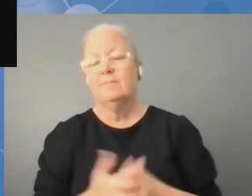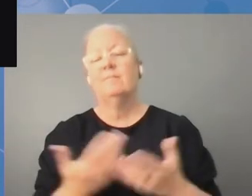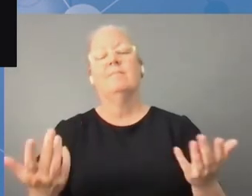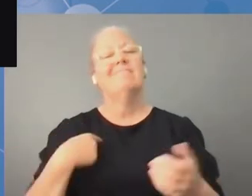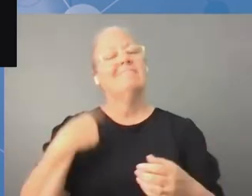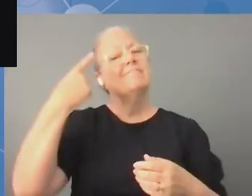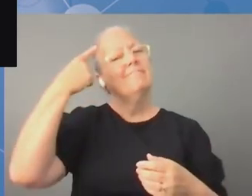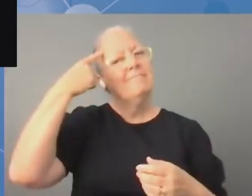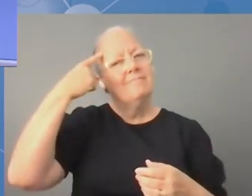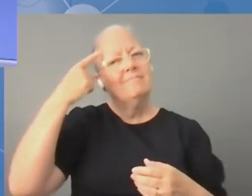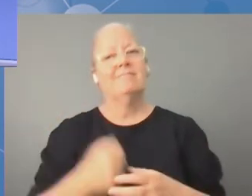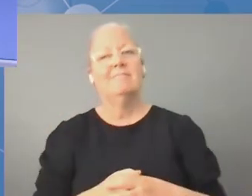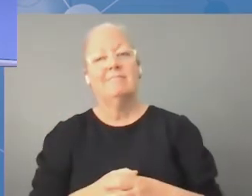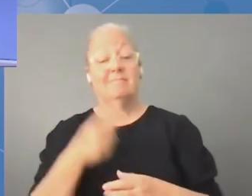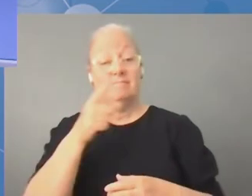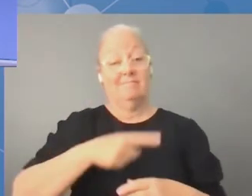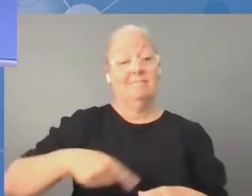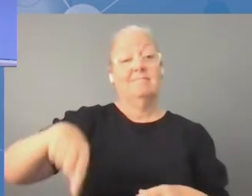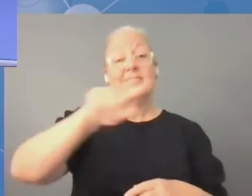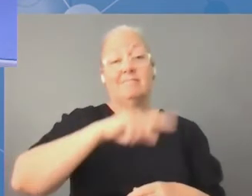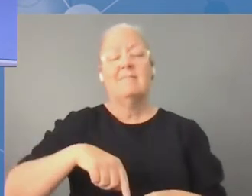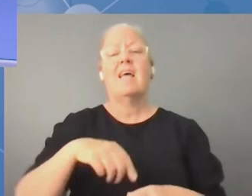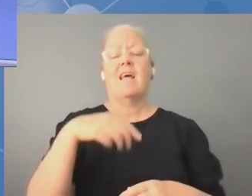krajowych na całym świecie. Dziękuję.